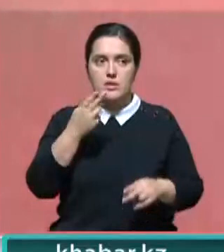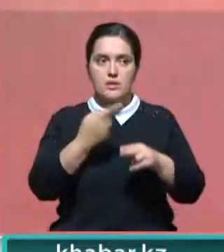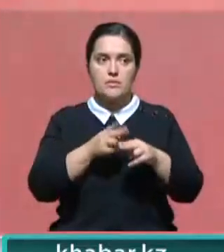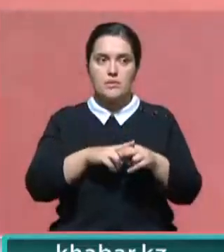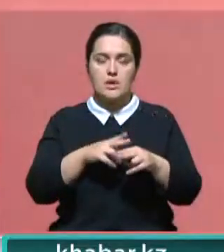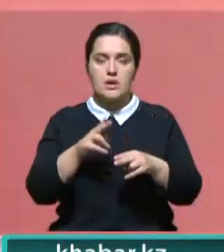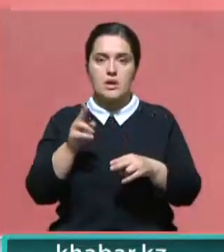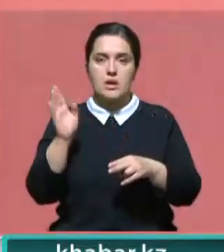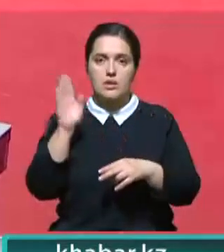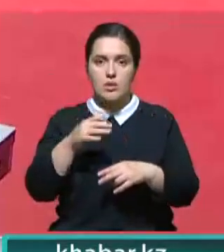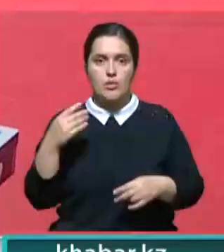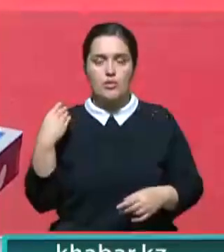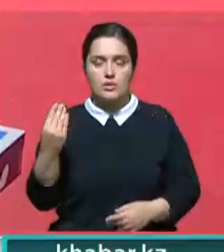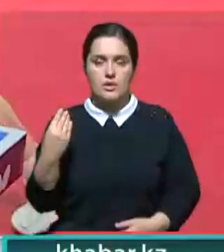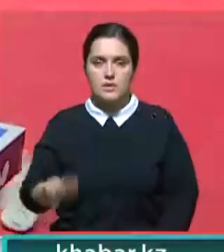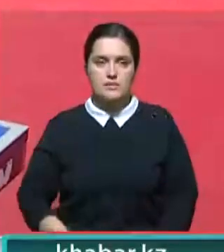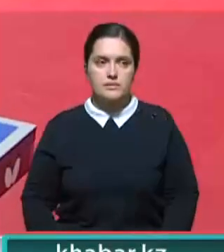количество наклонов и ударов.